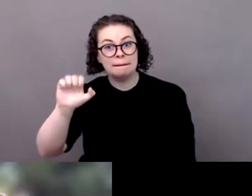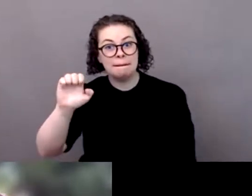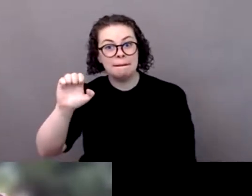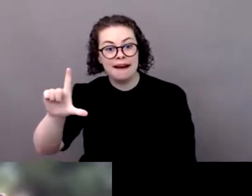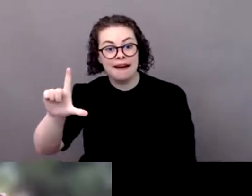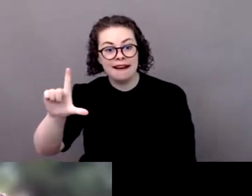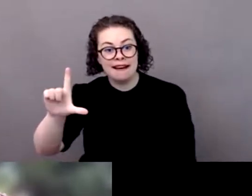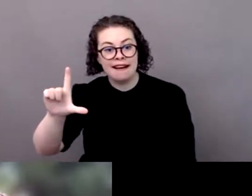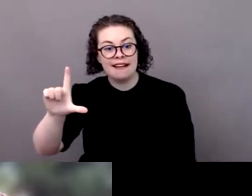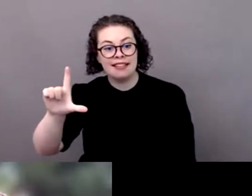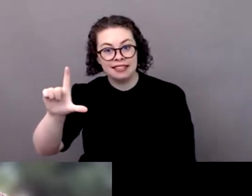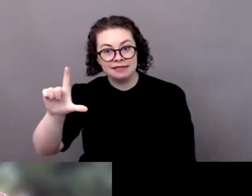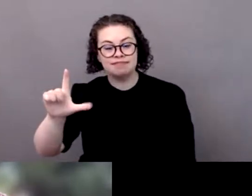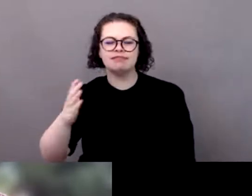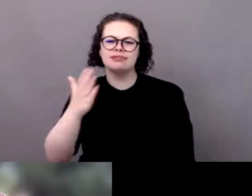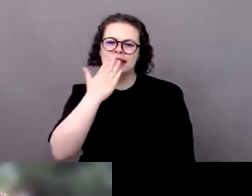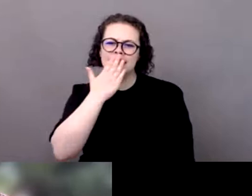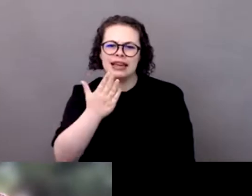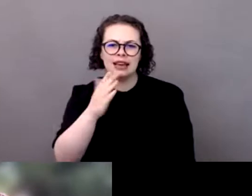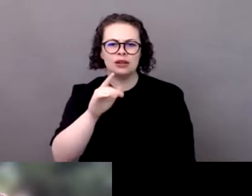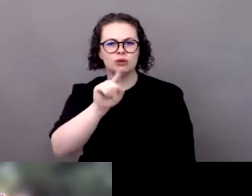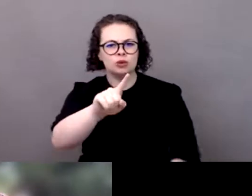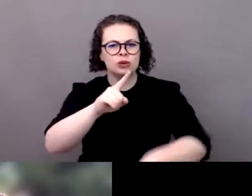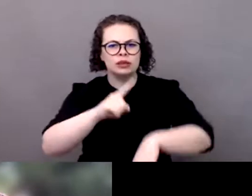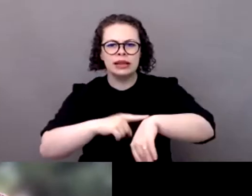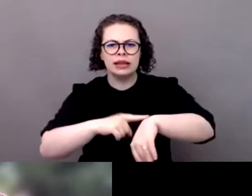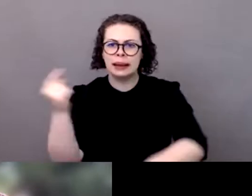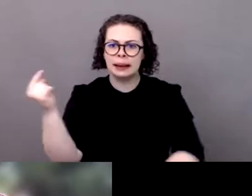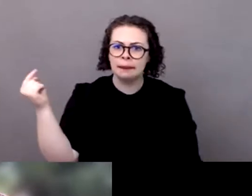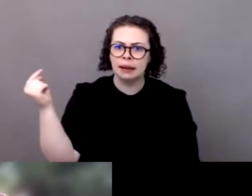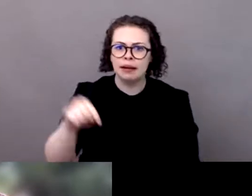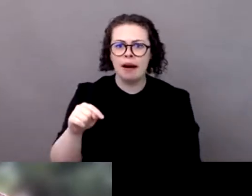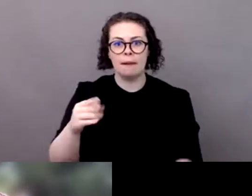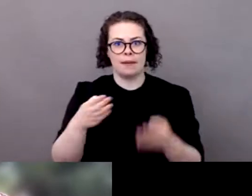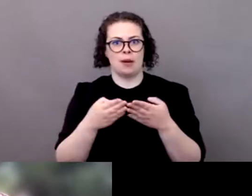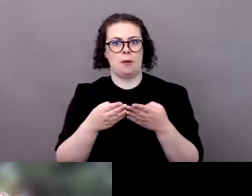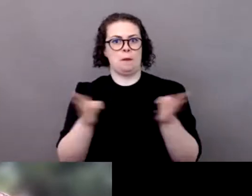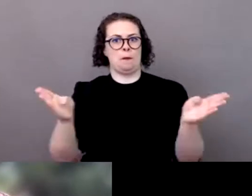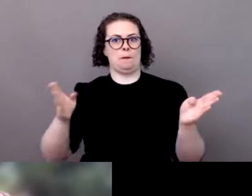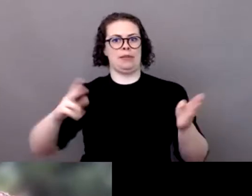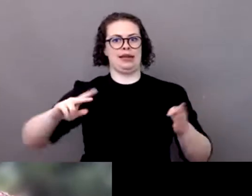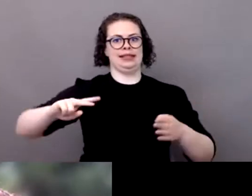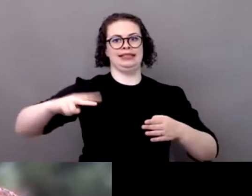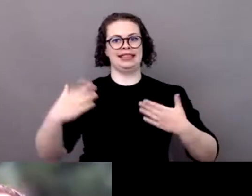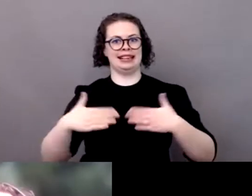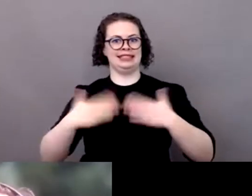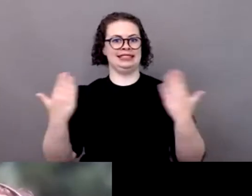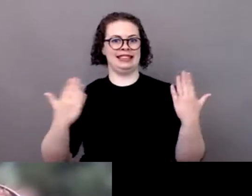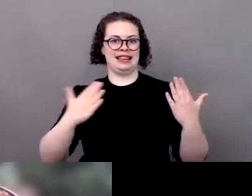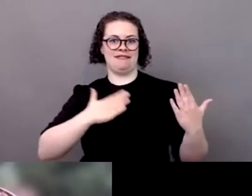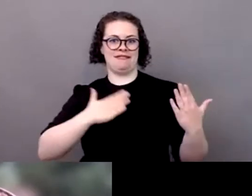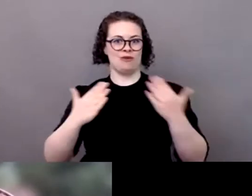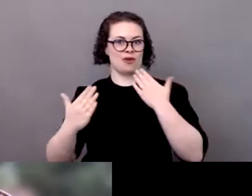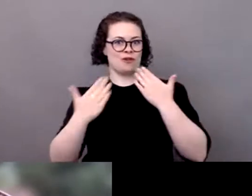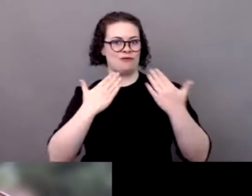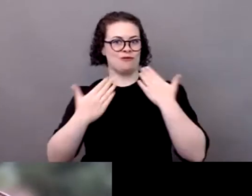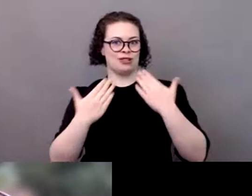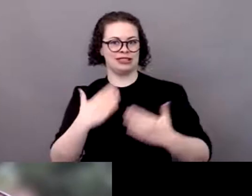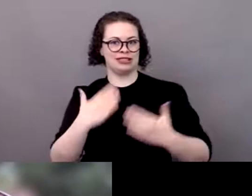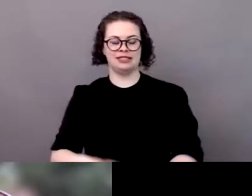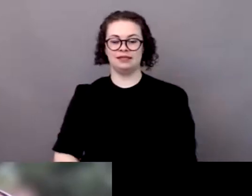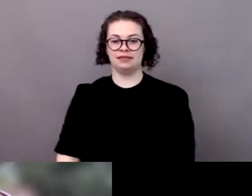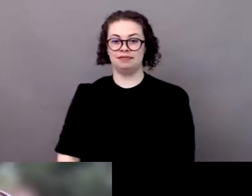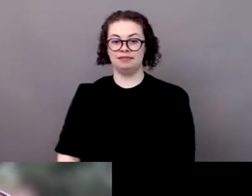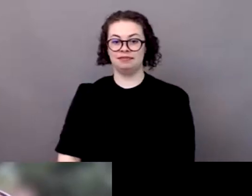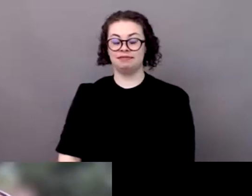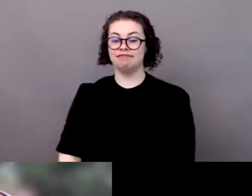'ouvrir cette deuxième matinée de de la conférence merci beaucoup c'est un honneur pour moi